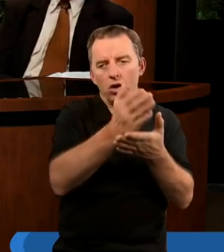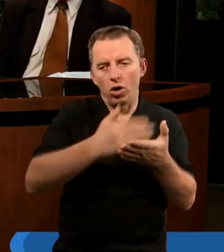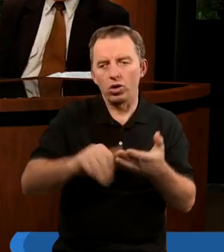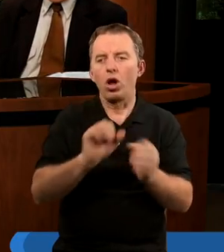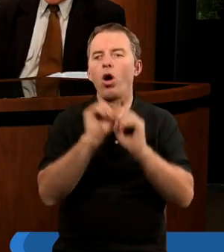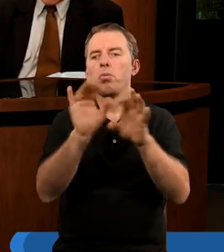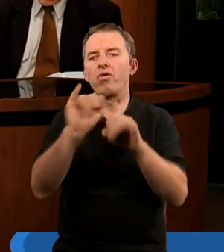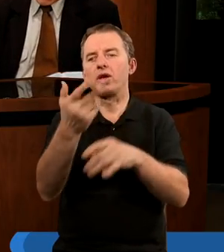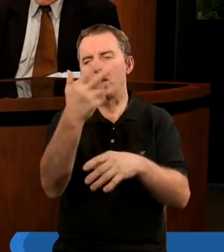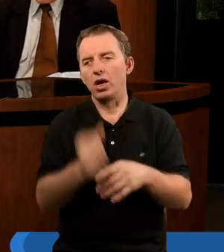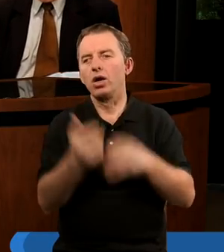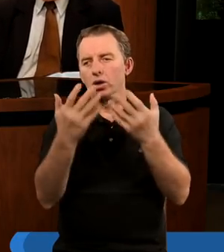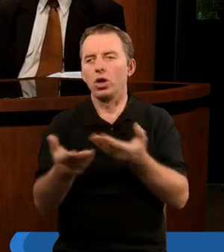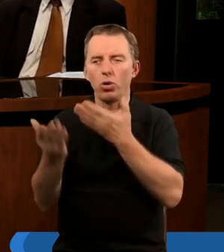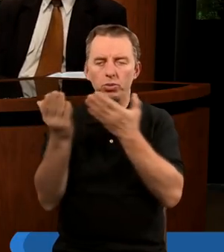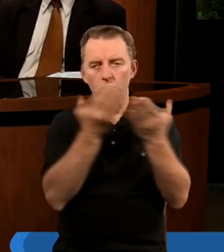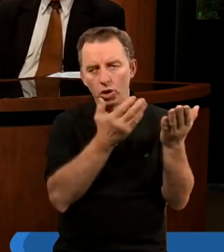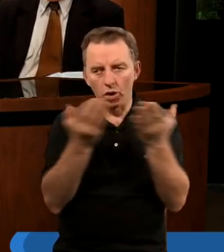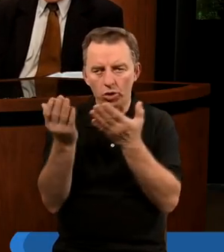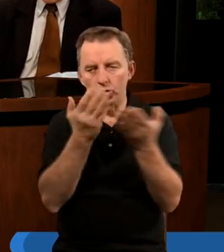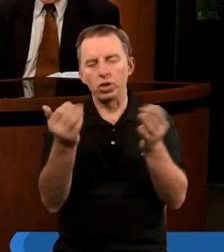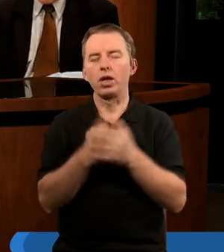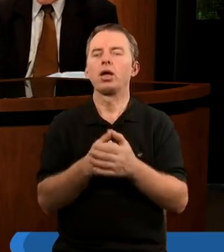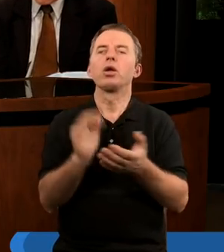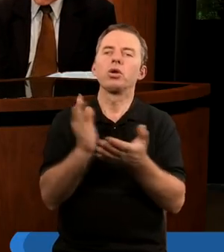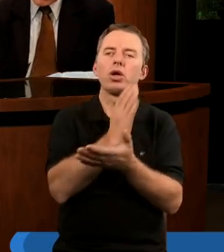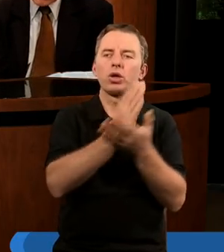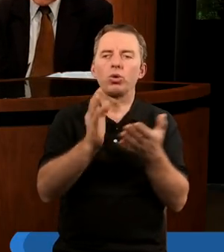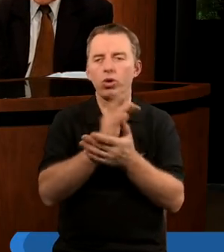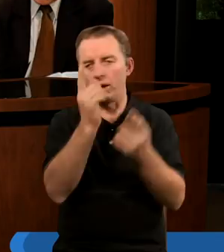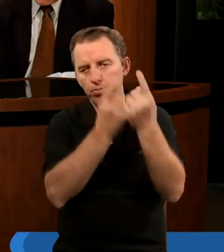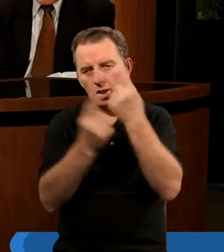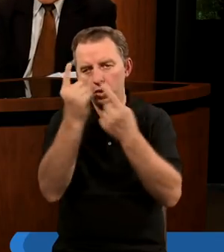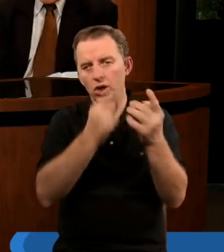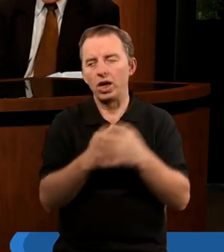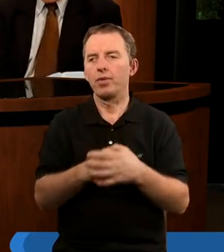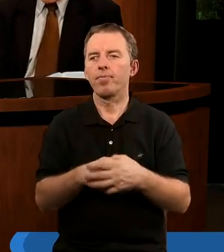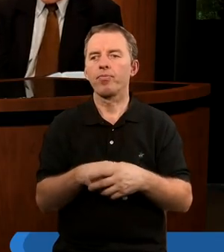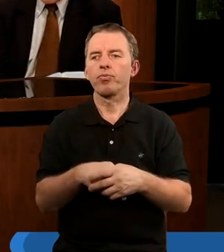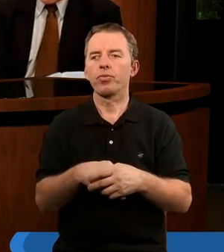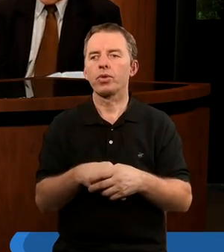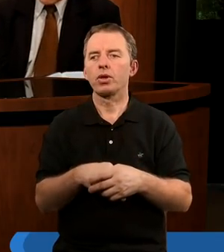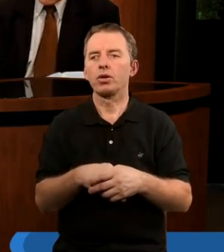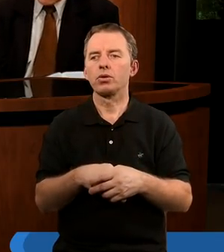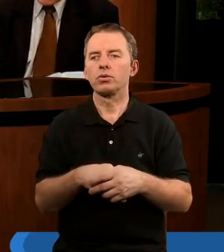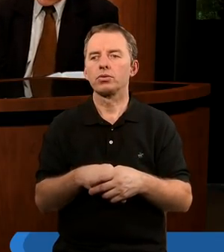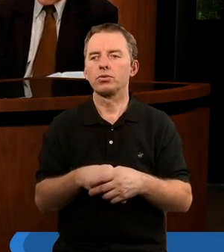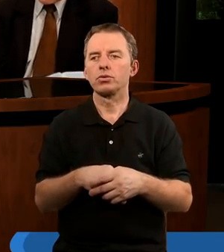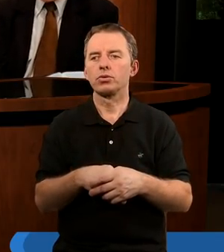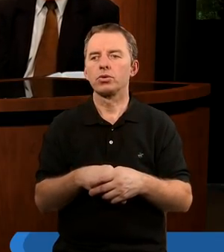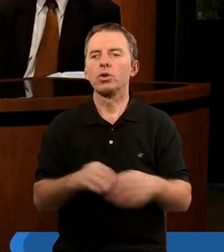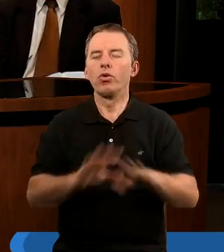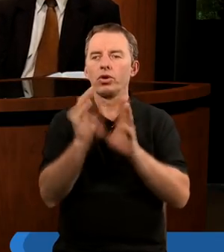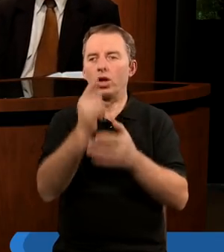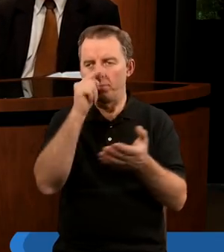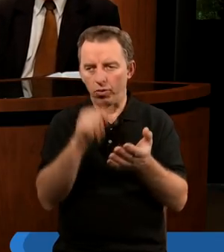Apokalipsy. Chciałbym przeczytać może tutaj niektóre myśli, że to